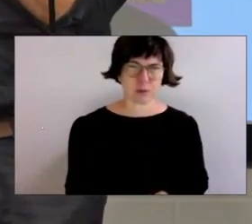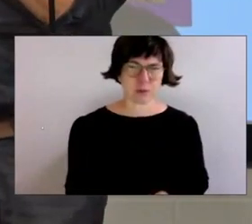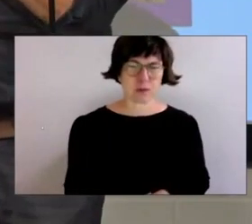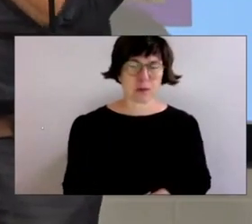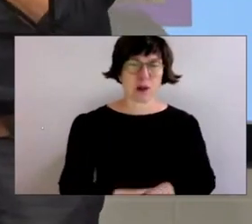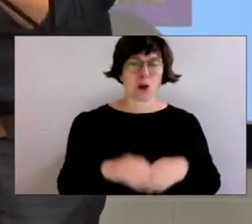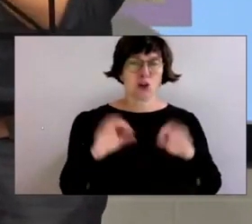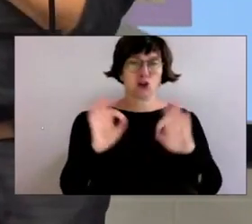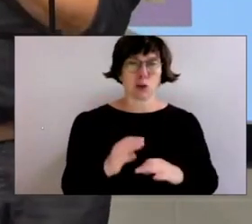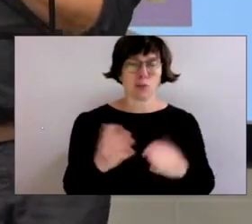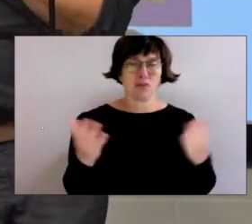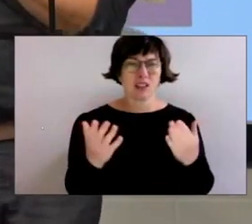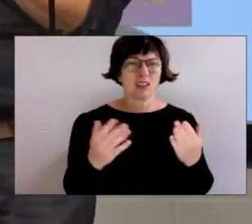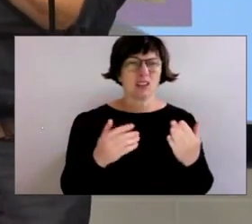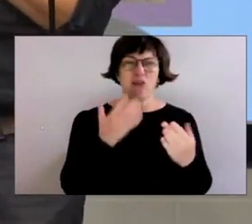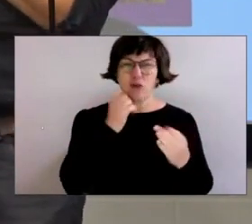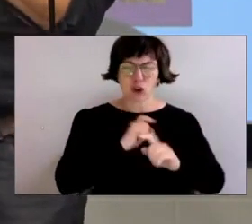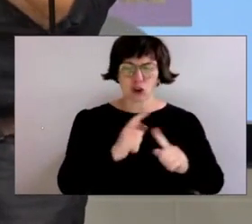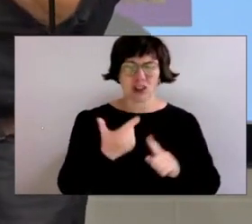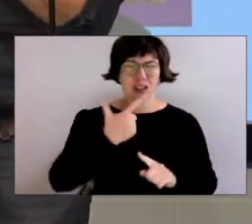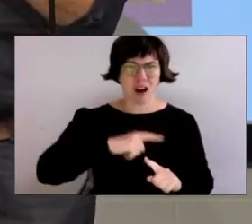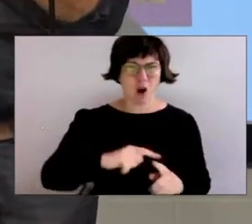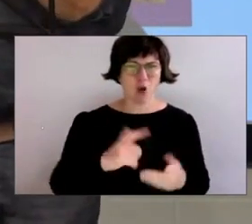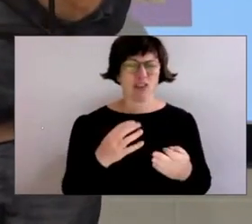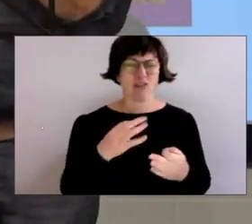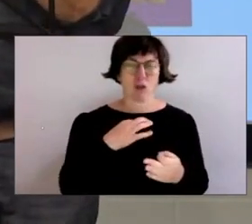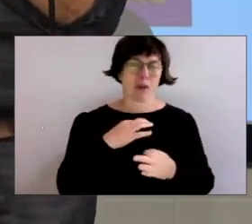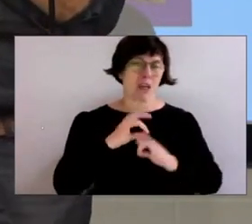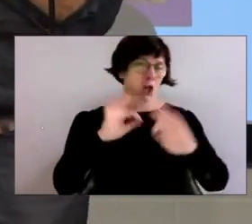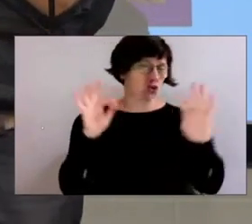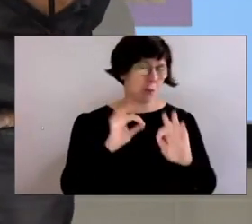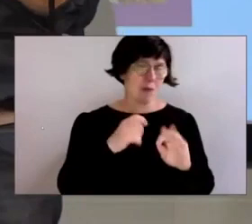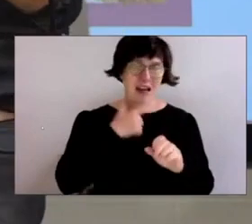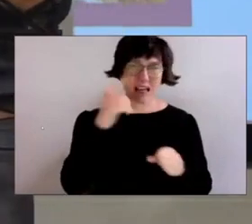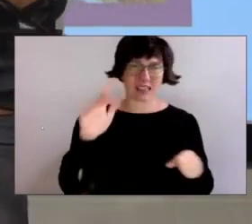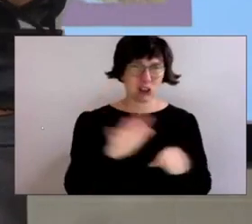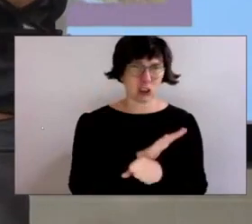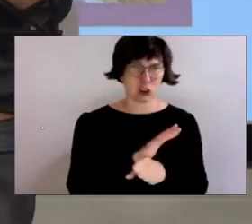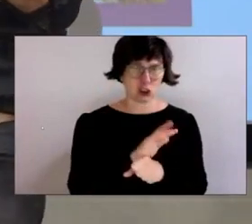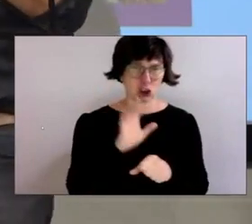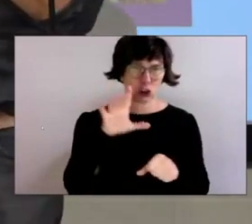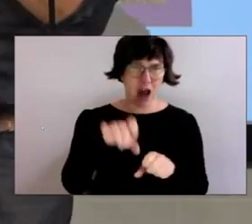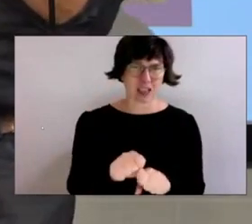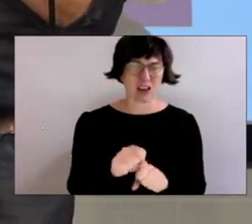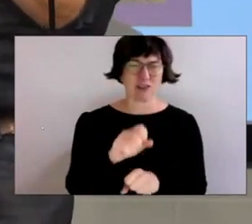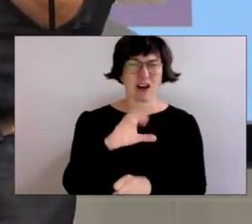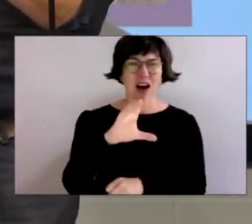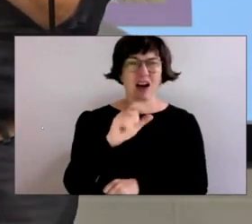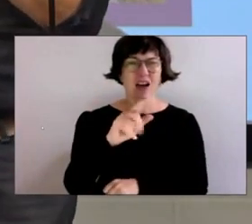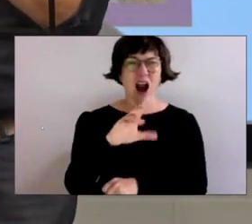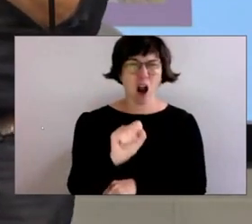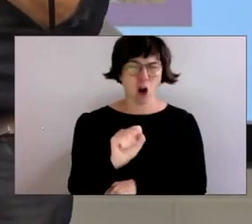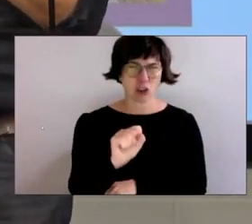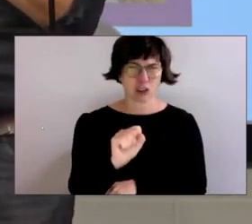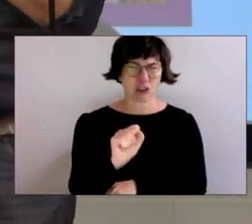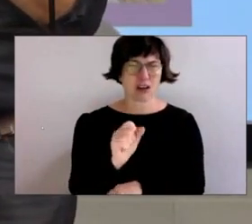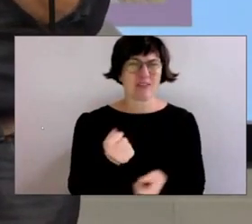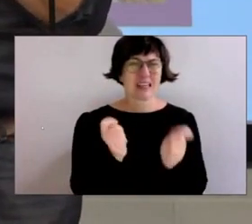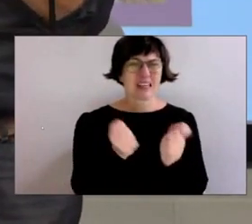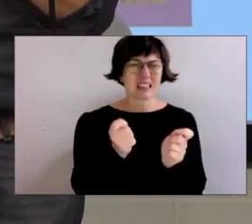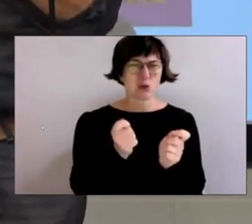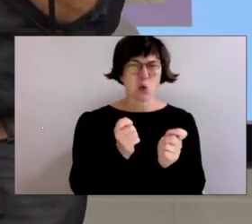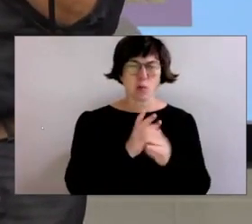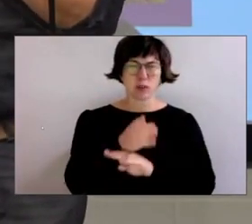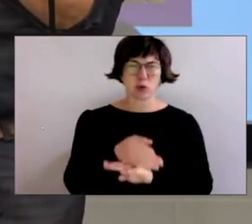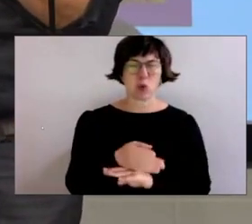Höhepunkt des Nicht-Gewollt-Seins war für mich der tödliche rassistische Angriff auf unseren Mitschülern Carlos Concei Chao nach einem Disco-Besuch in der